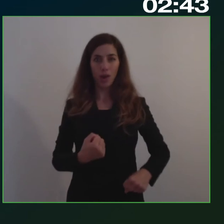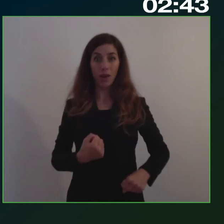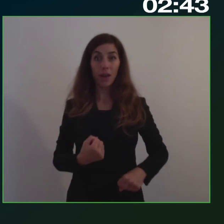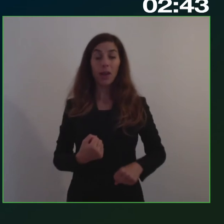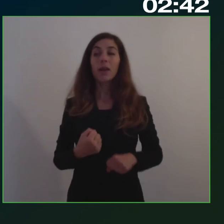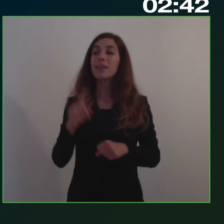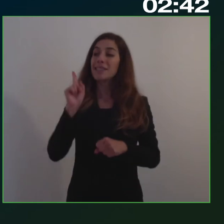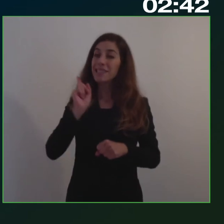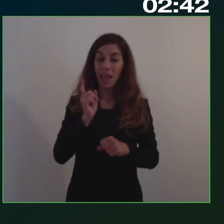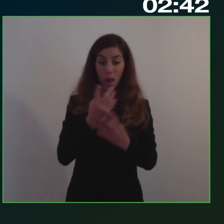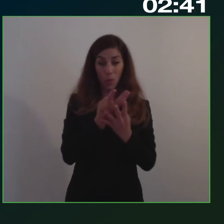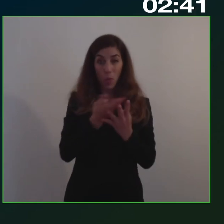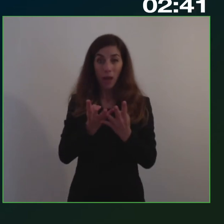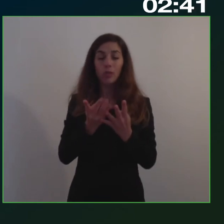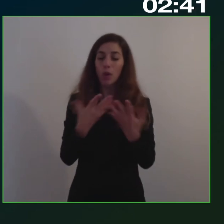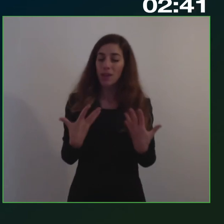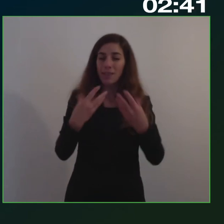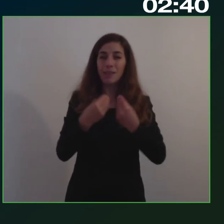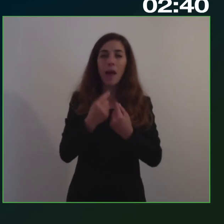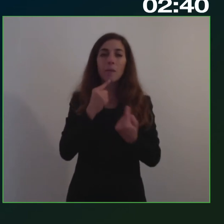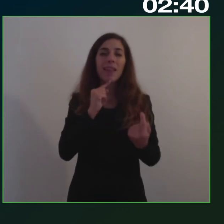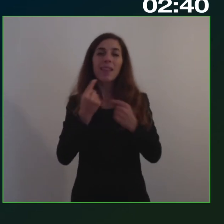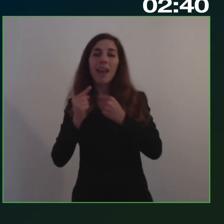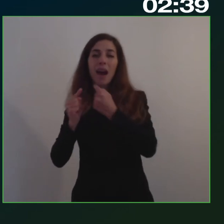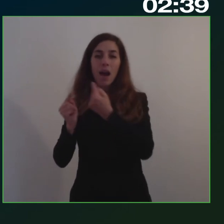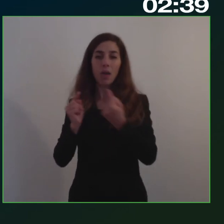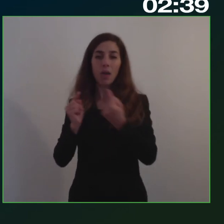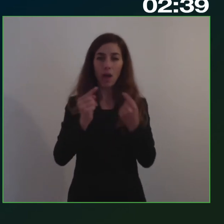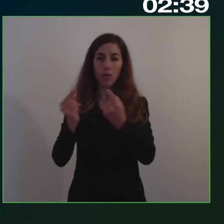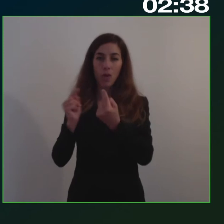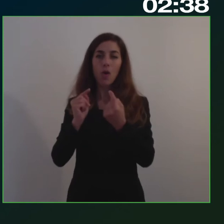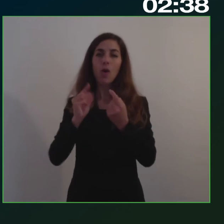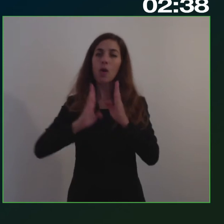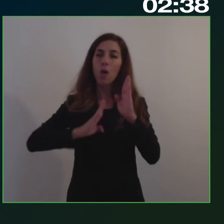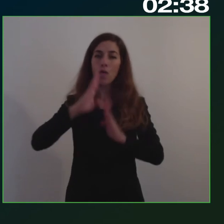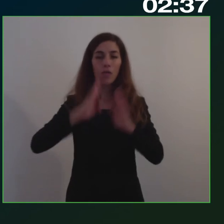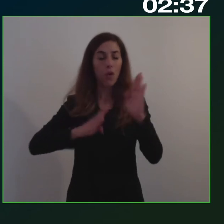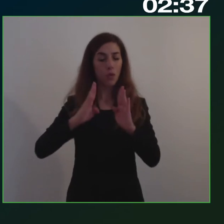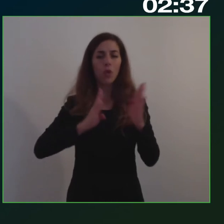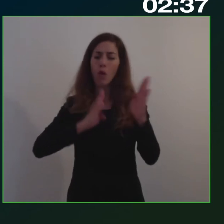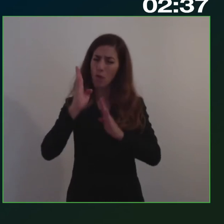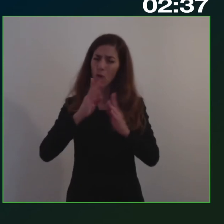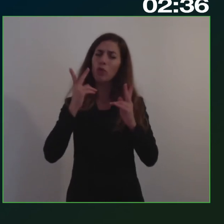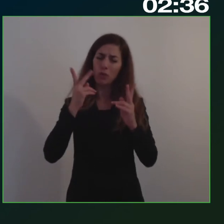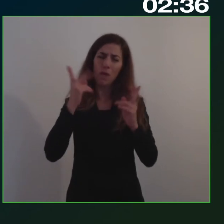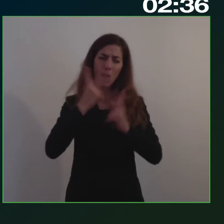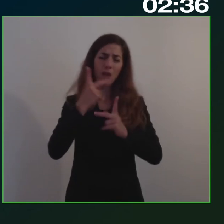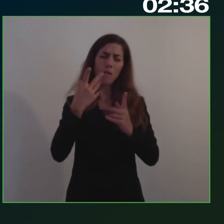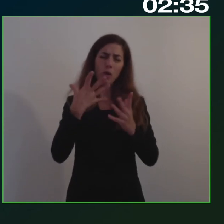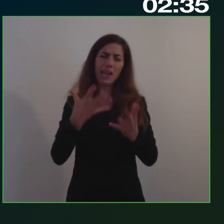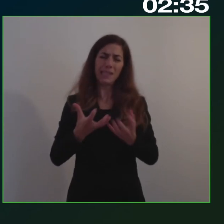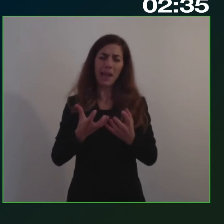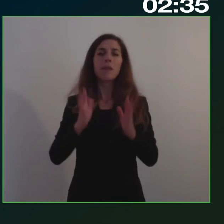dialogano, si confrontano anche in un confronto molto duro, molto alto, ma perché poche ad una finalità di